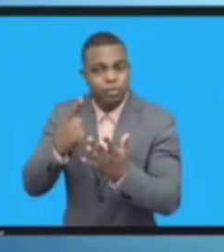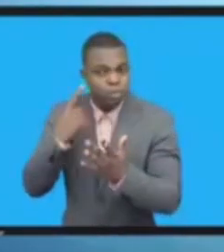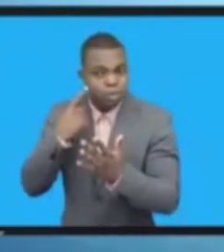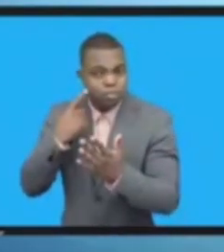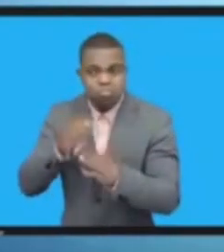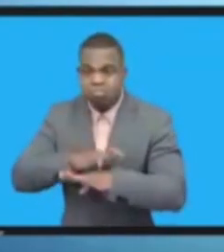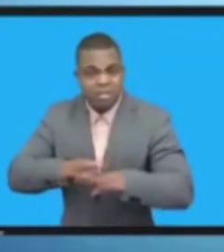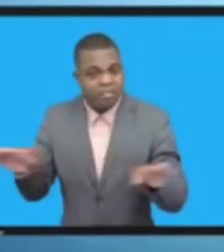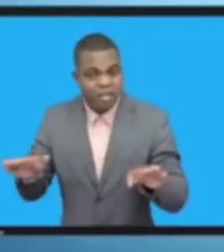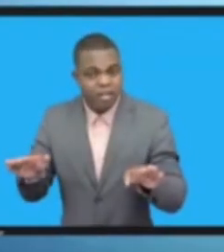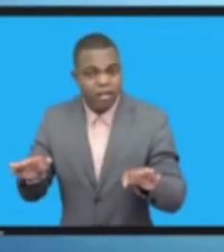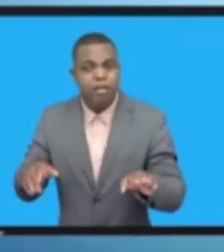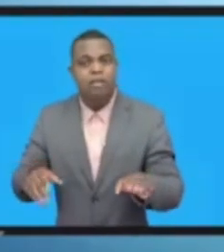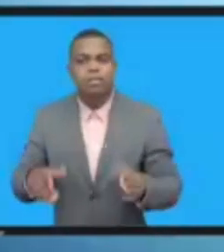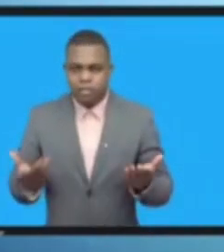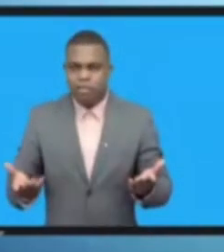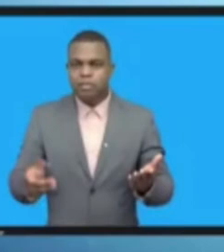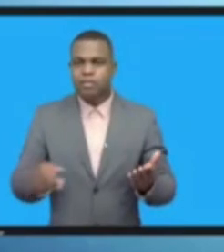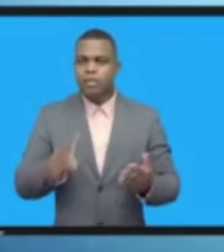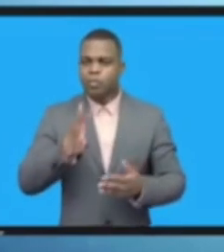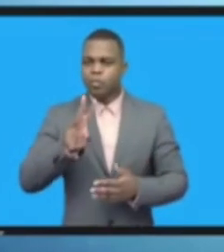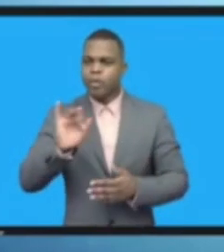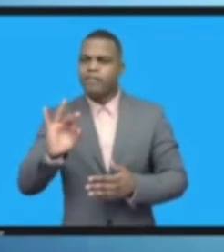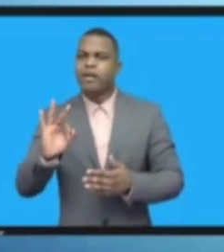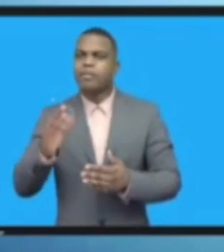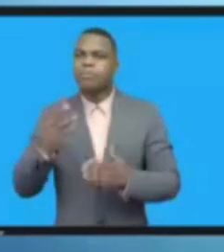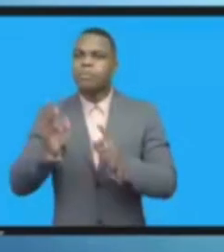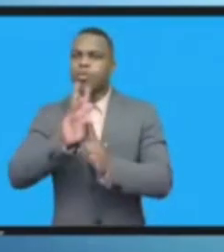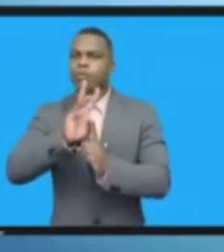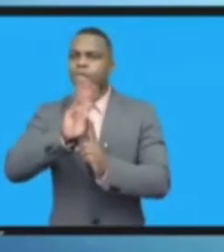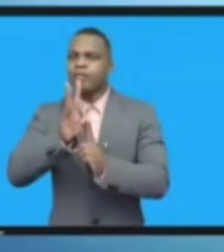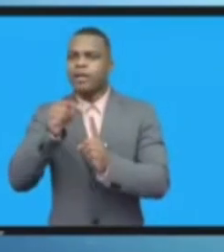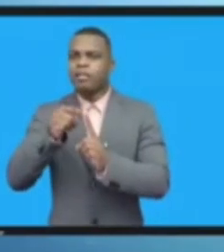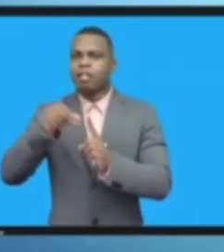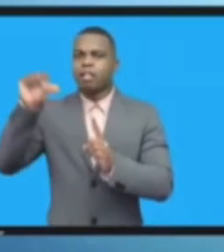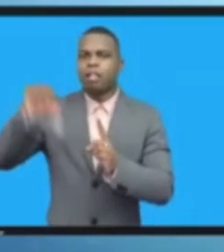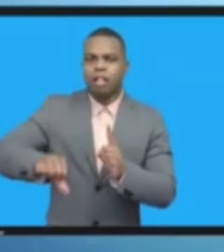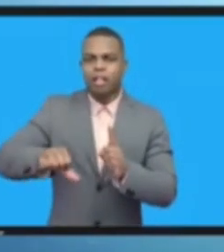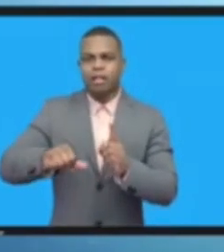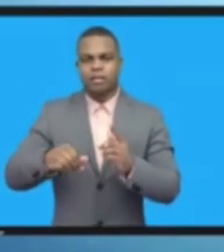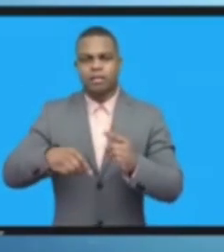الإنترنت أبدا لأنه تم التصميم له من قبل أشخاص أذكية